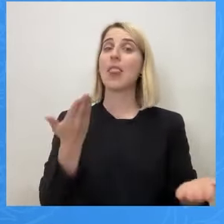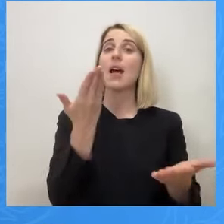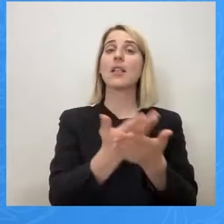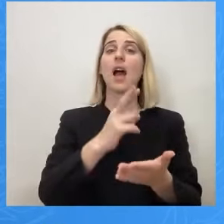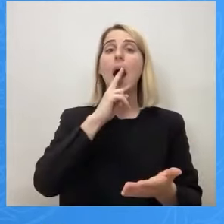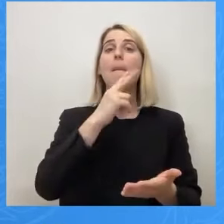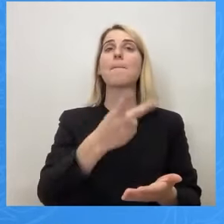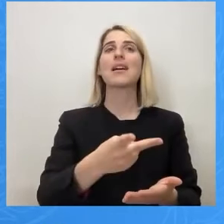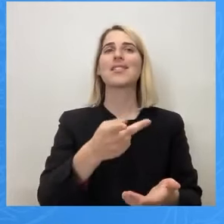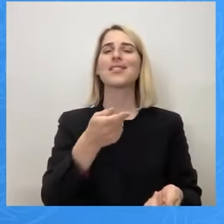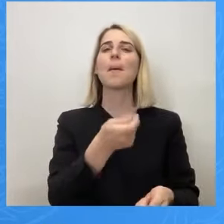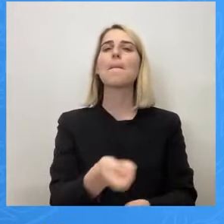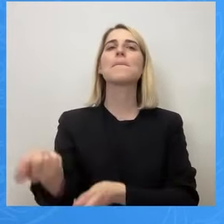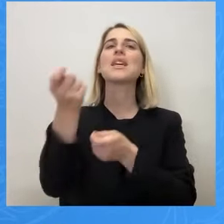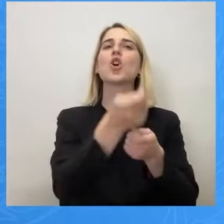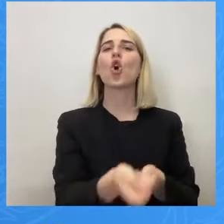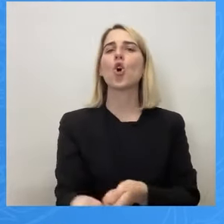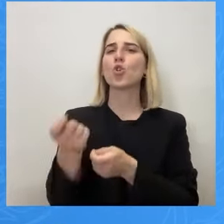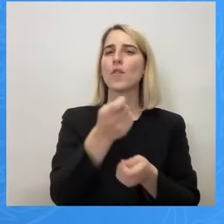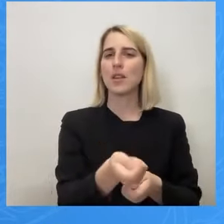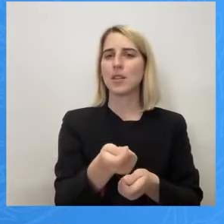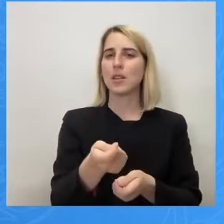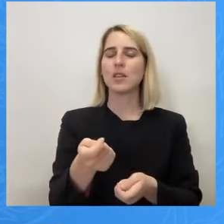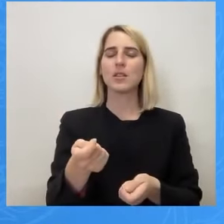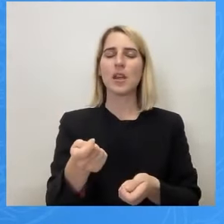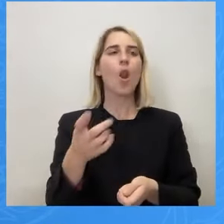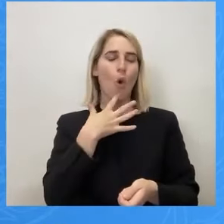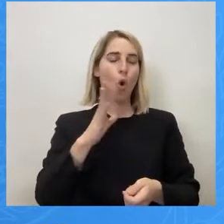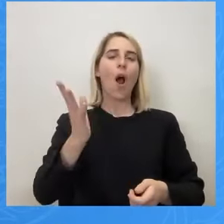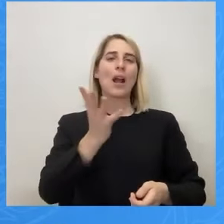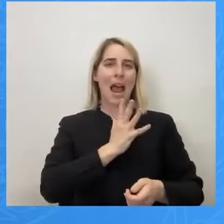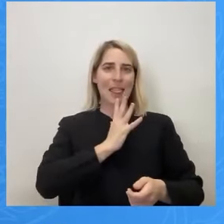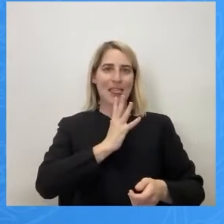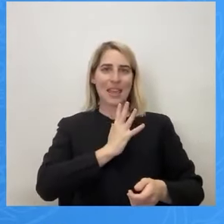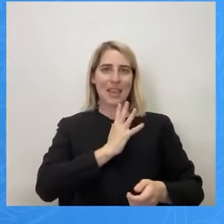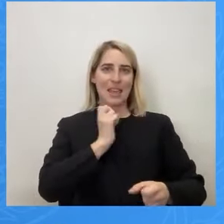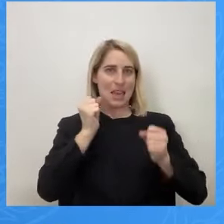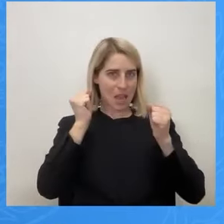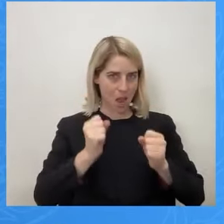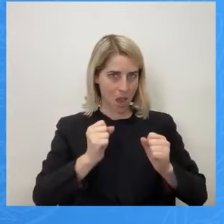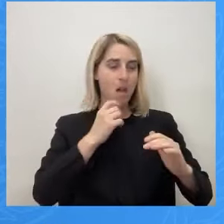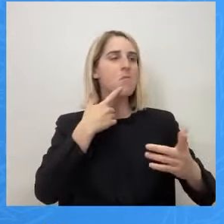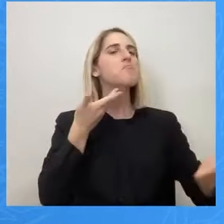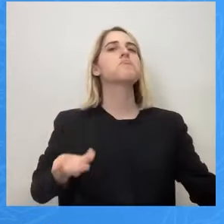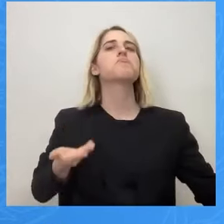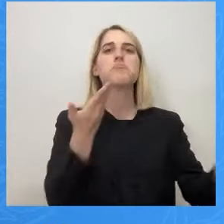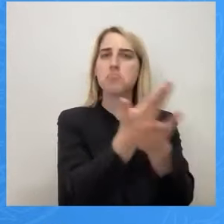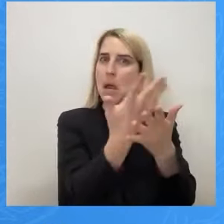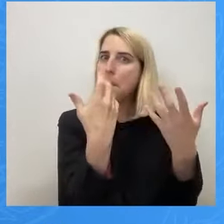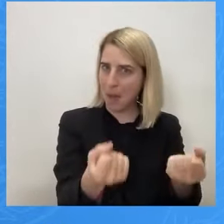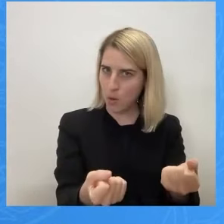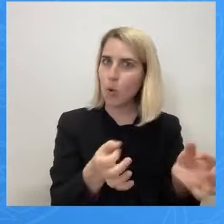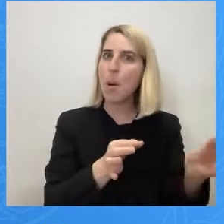προσβεστικής υπηρεσίας στο αίτημα των κατοίκων για το αν υπάρχουν μέτρα πυροασφάλειας στα εργοτάξια.